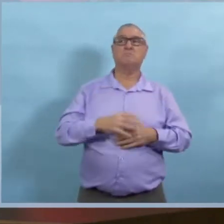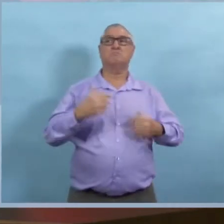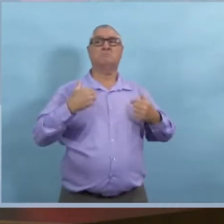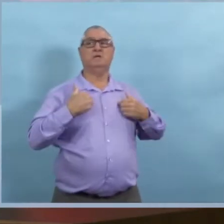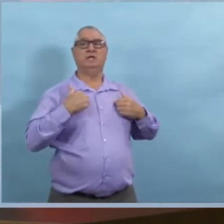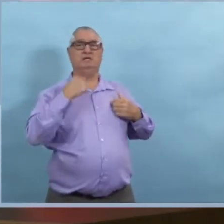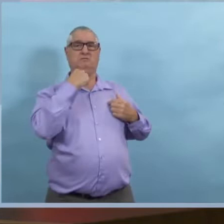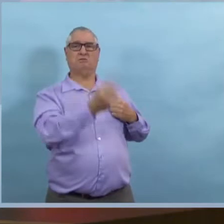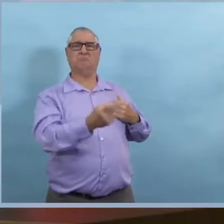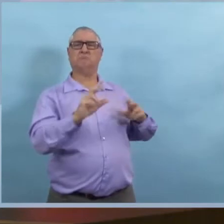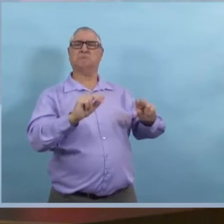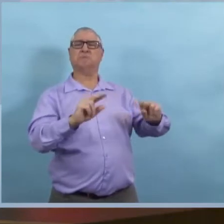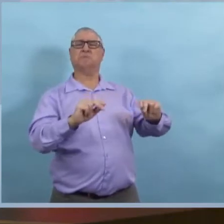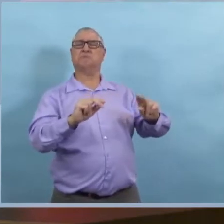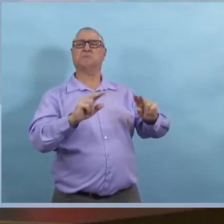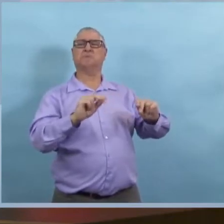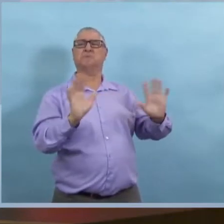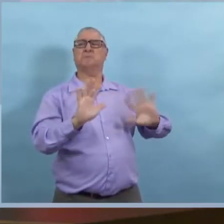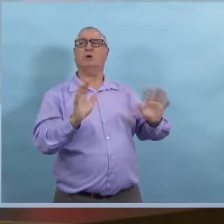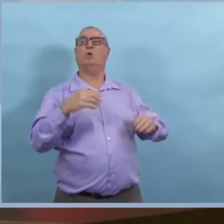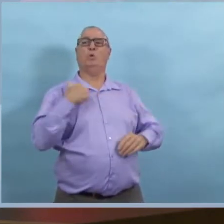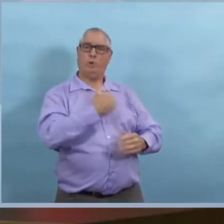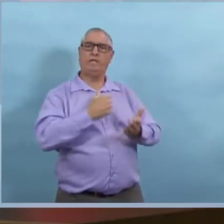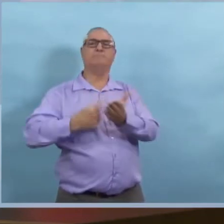On travaille avec le ministère de l'Éducation.